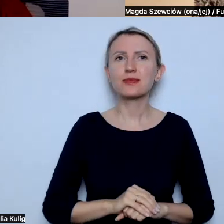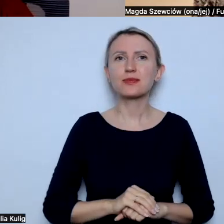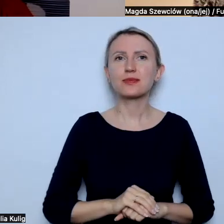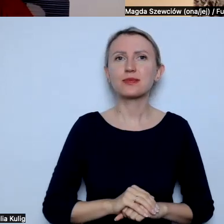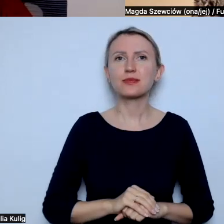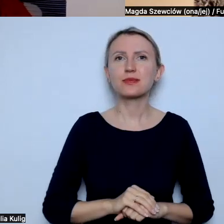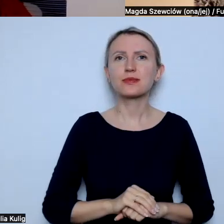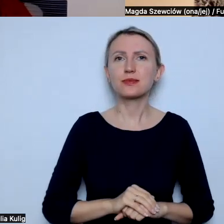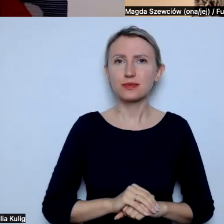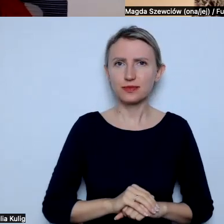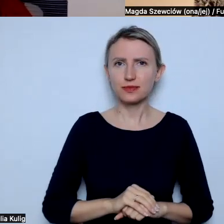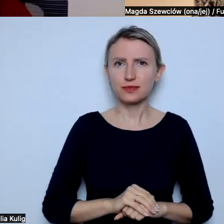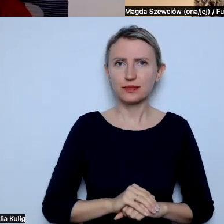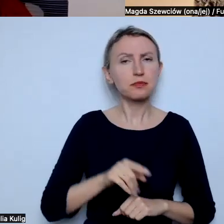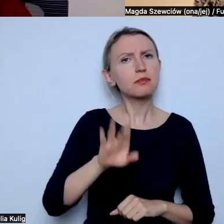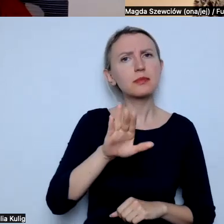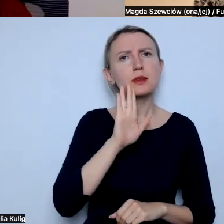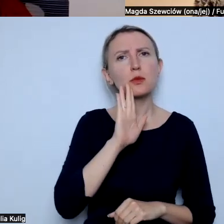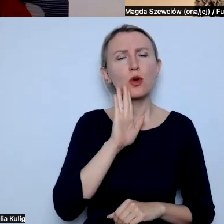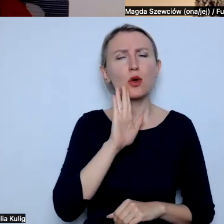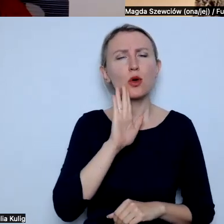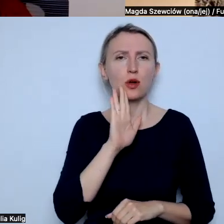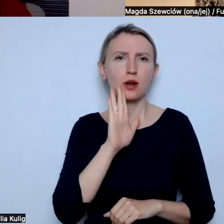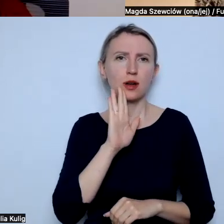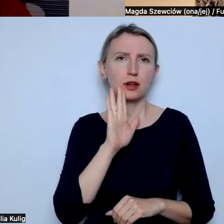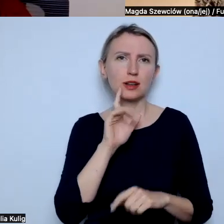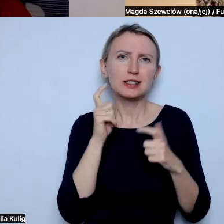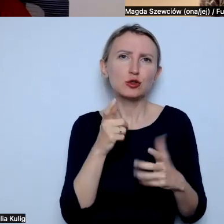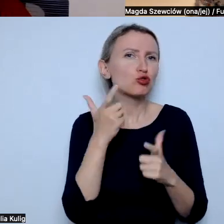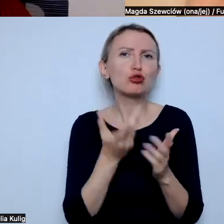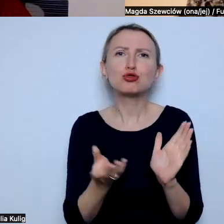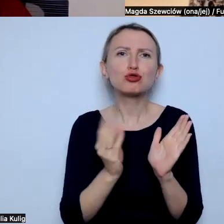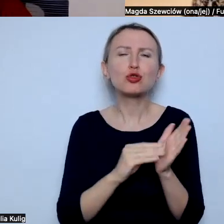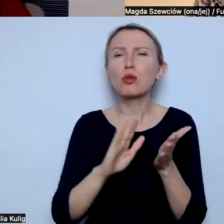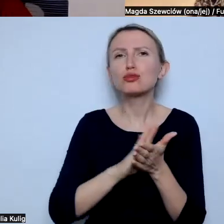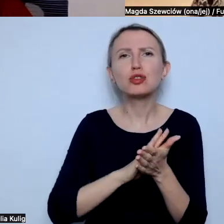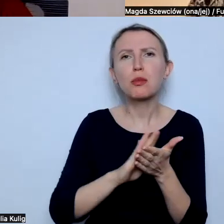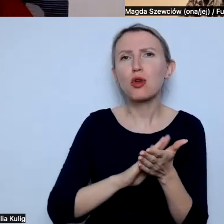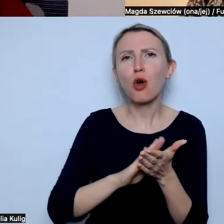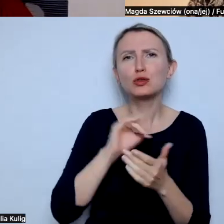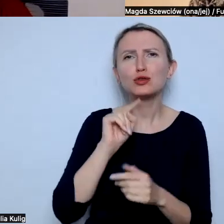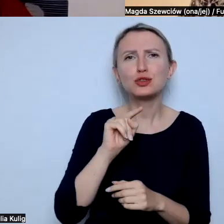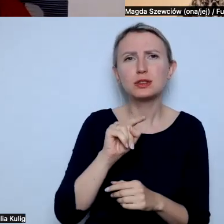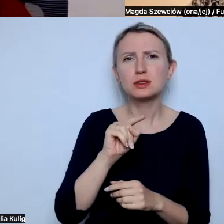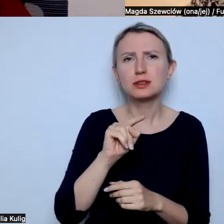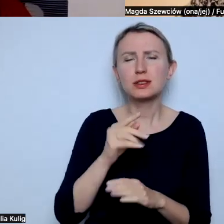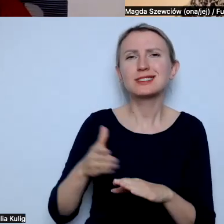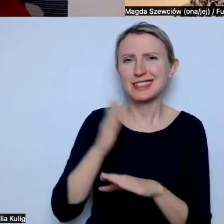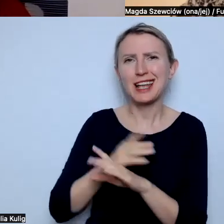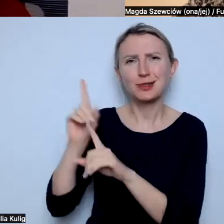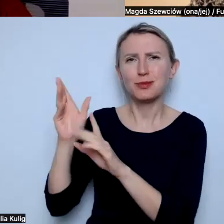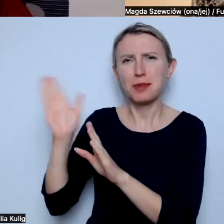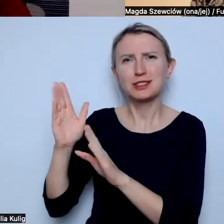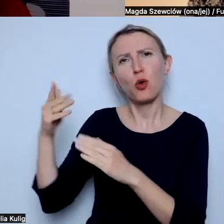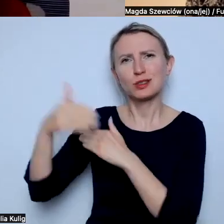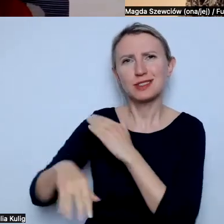Czy masz tutaj kilka słów komentarza, co do przeprosin, zanim jeszcze przeczytam ostatnie